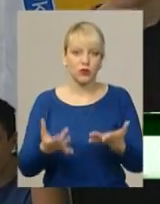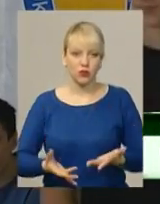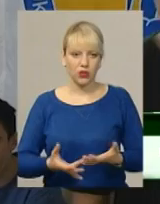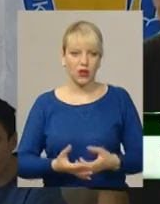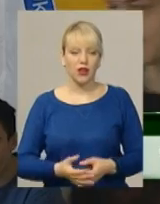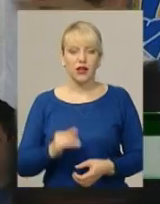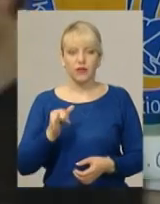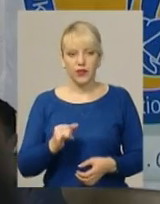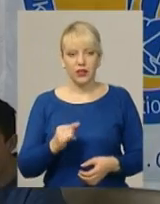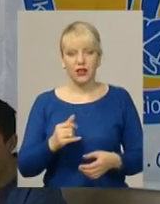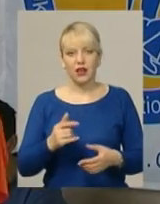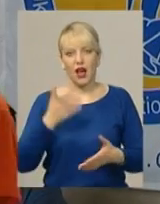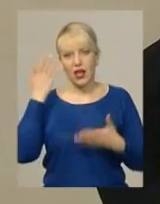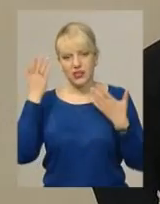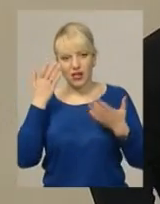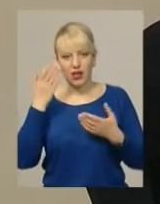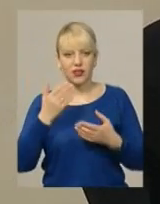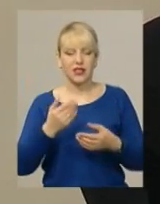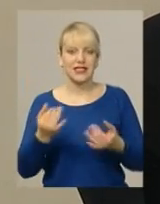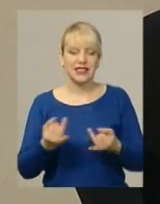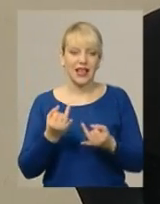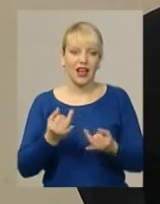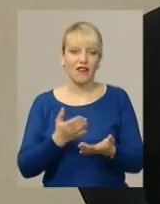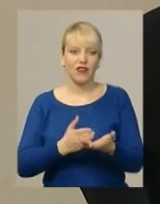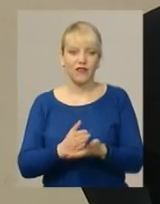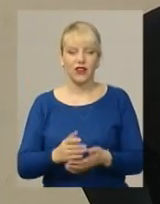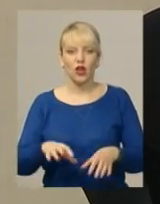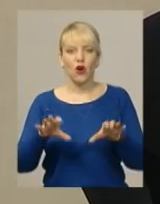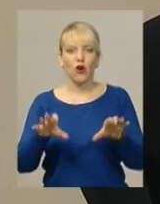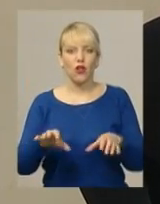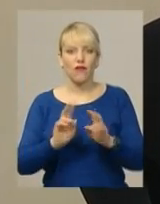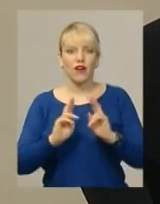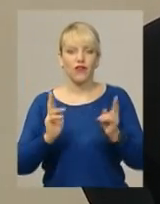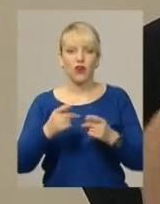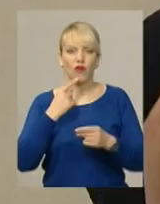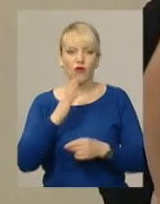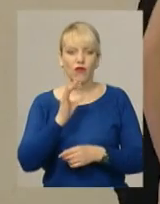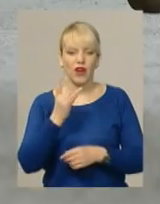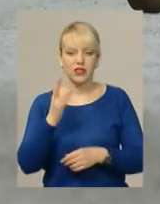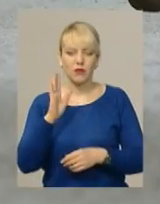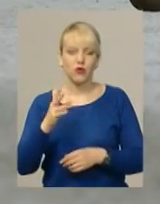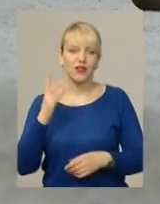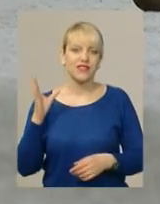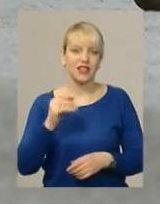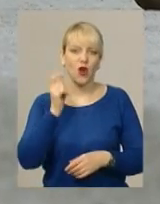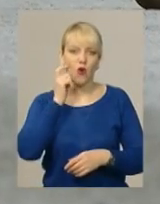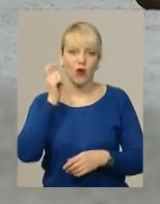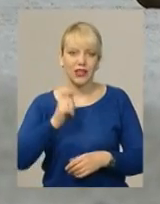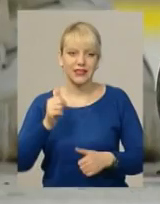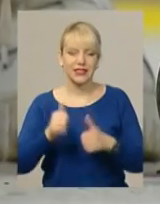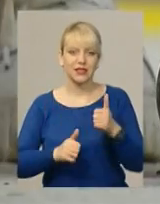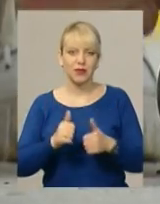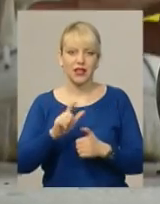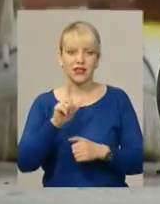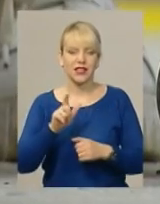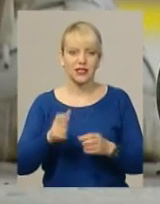досить такий азарний, цікавий вид. Голова федерації каже, у вересні плануються перші всеукраїнські змагання з Петанку, і хмельницькі школярки мають